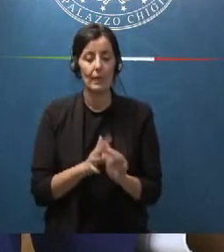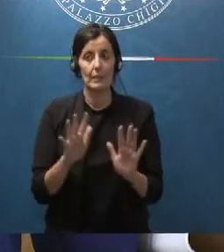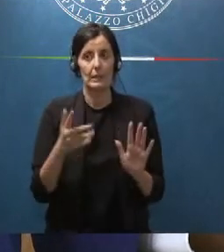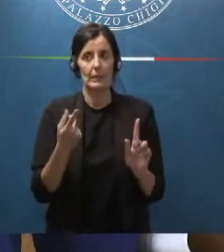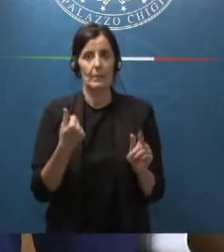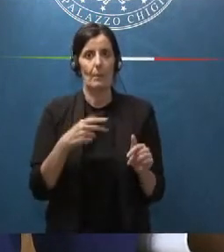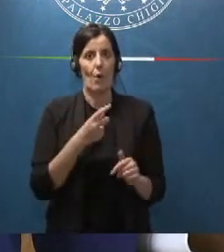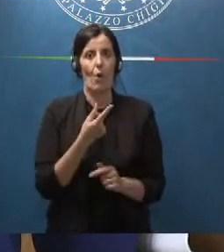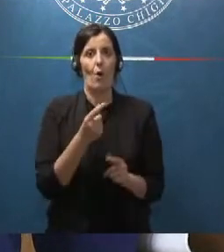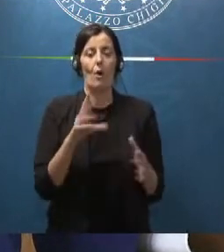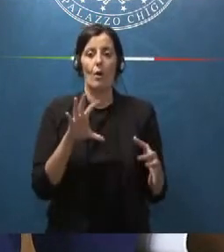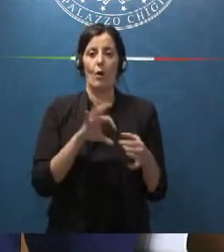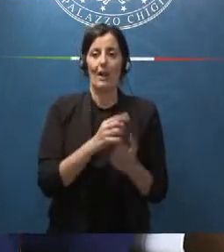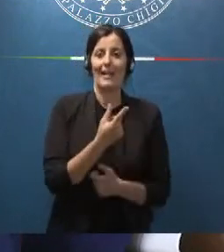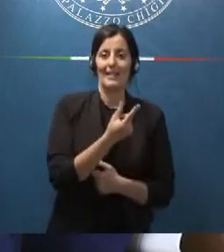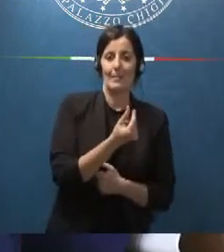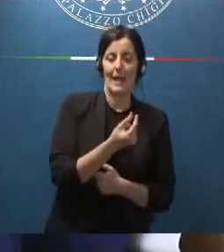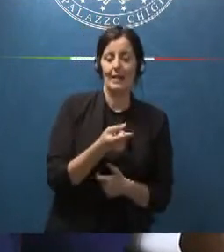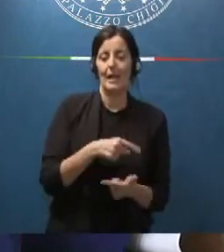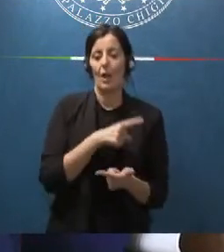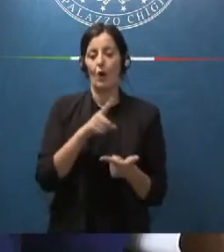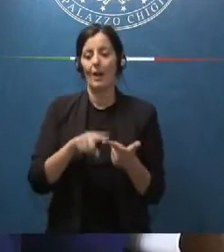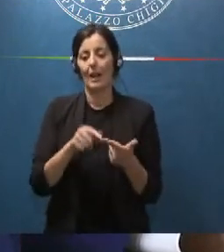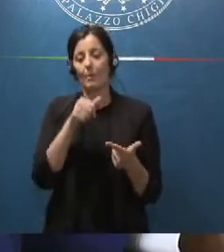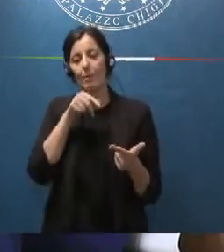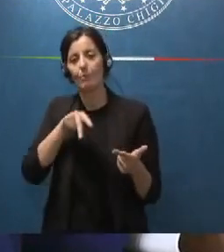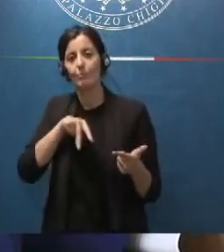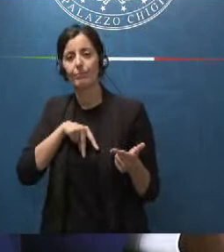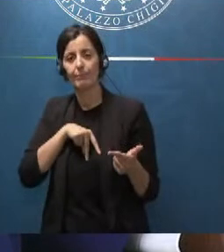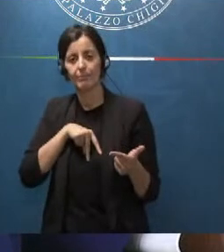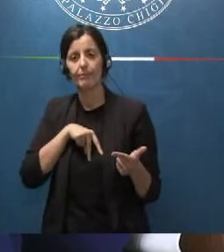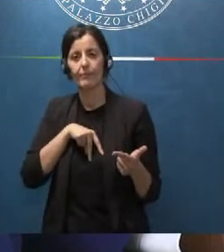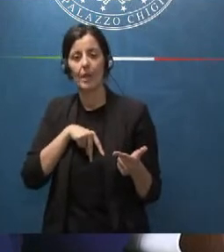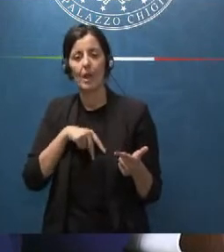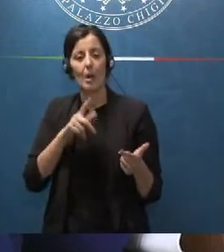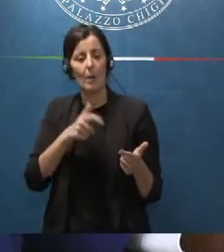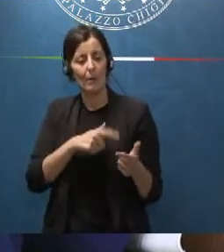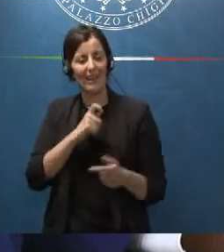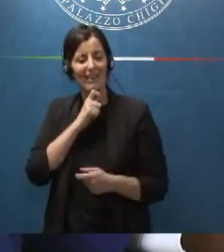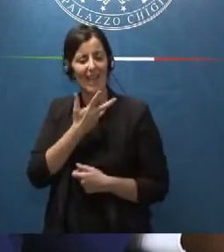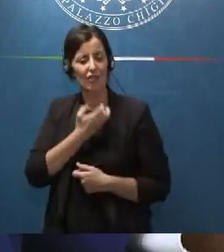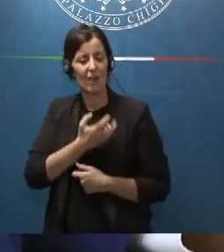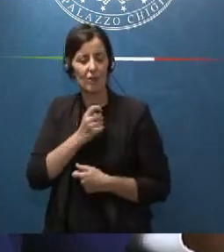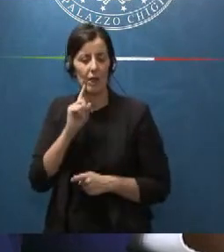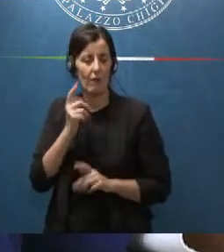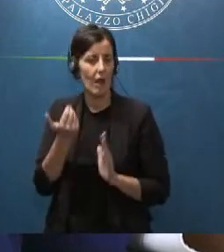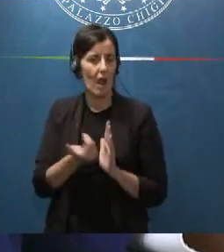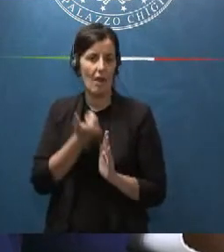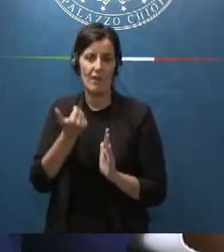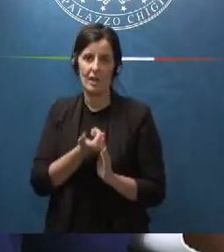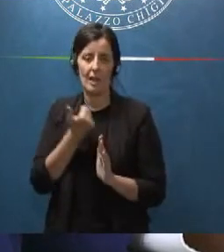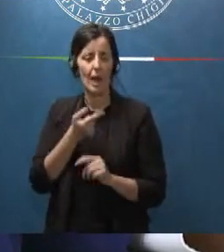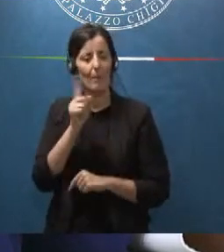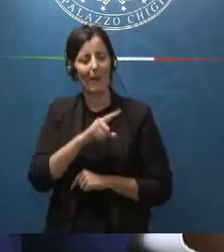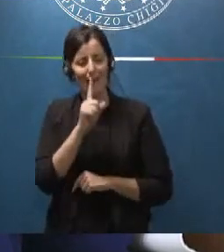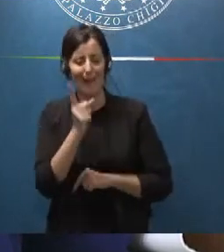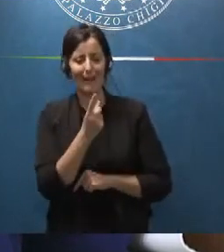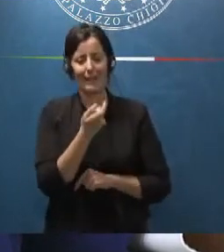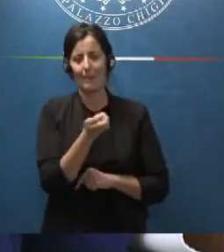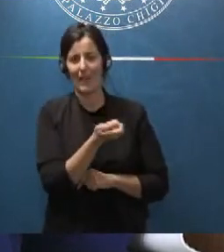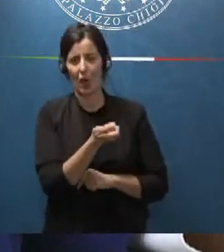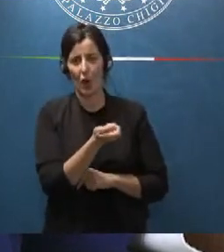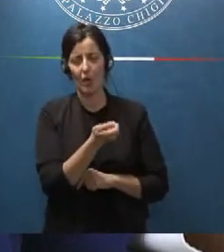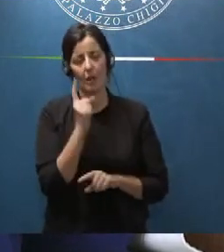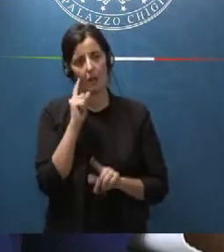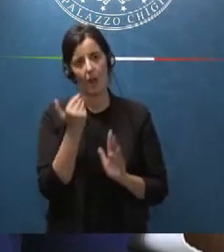di spesa sia per ragione di riservatezza la marea immensa di intercettazioni che si fa per reati piccoli e